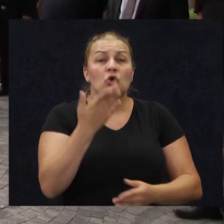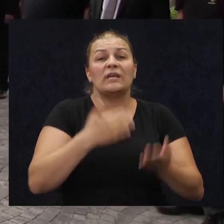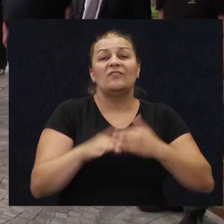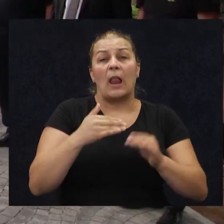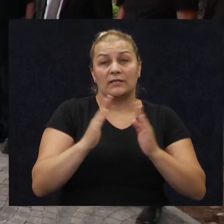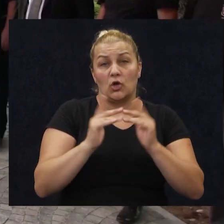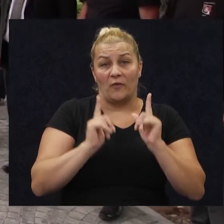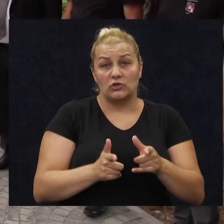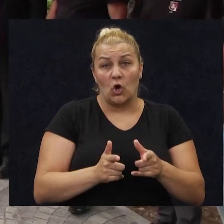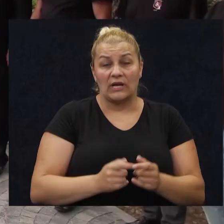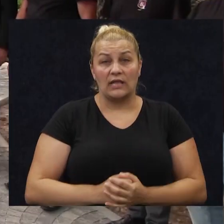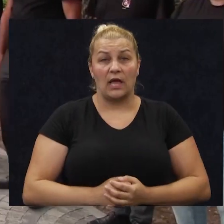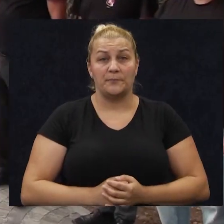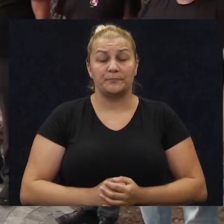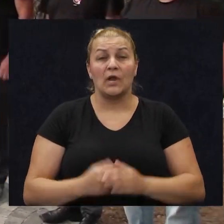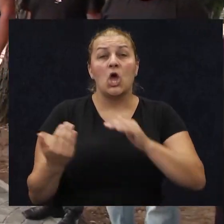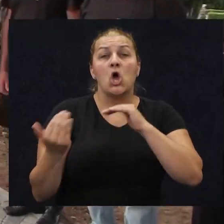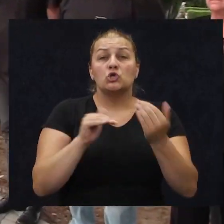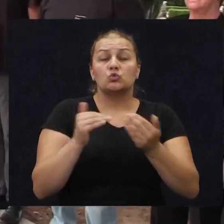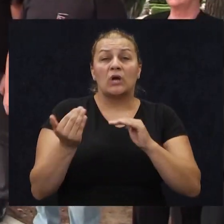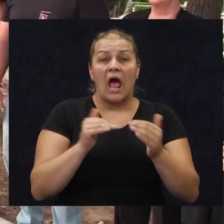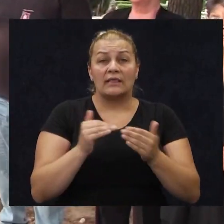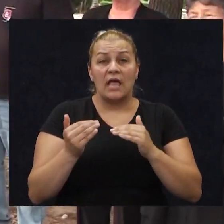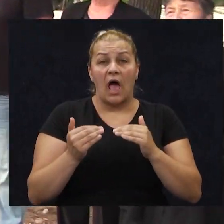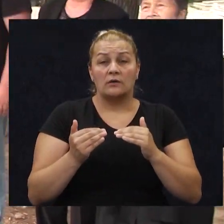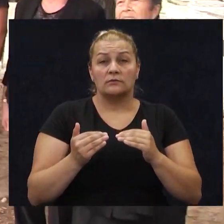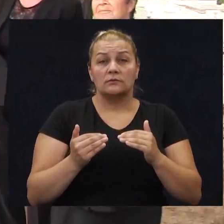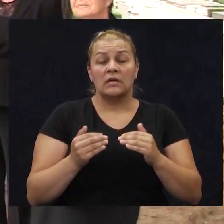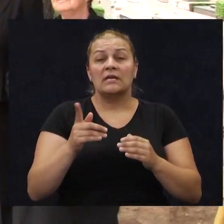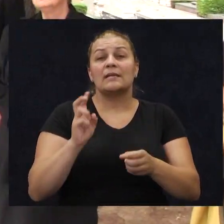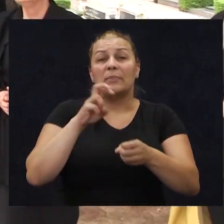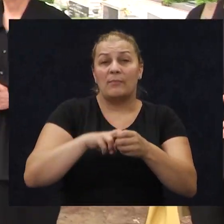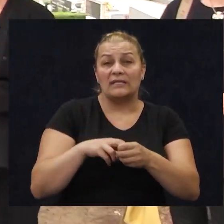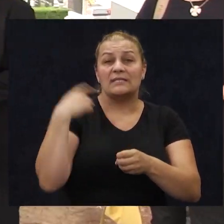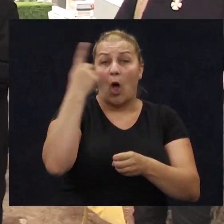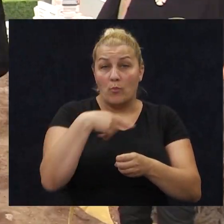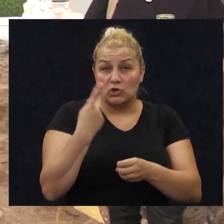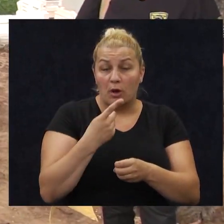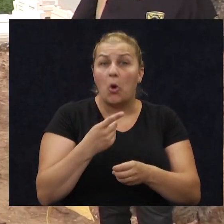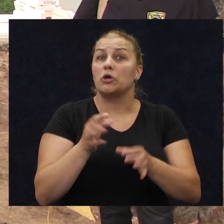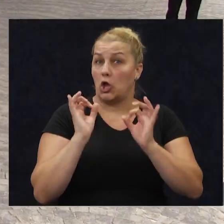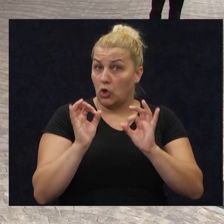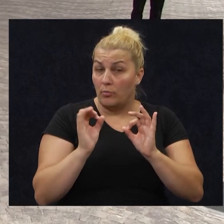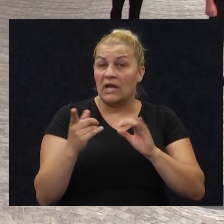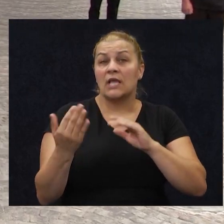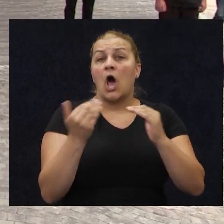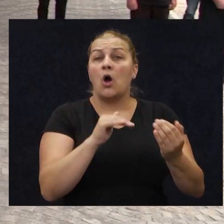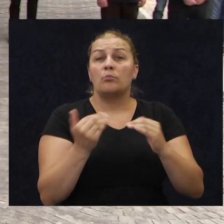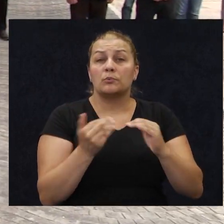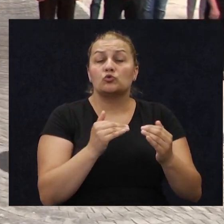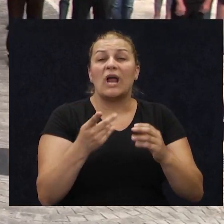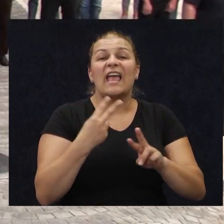domovinskog rata. Suradnja sa pripadnicom Omiške bojne je stvarno dobra i sudrugom Hvidra.